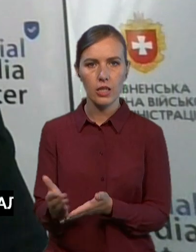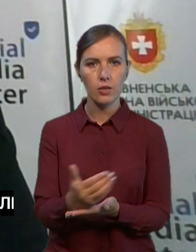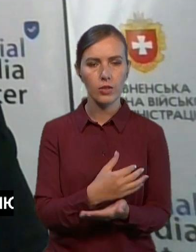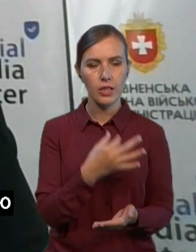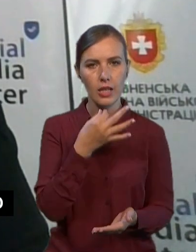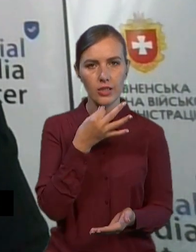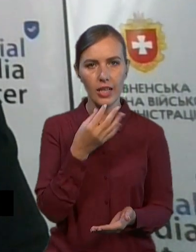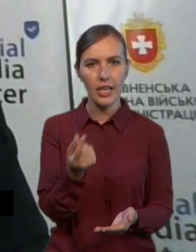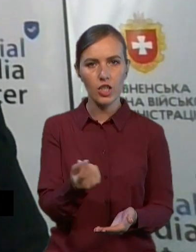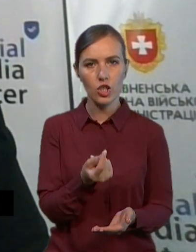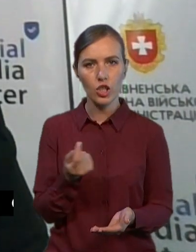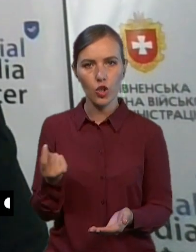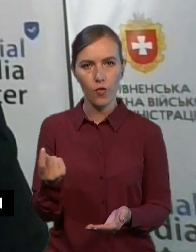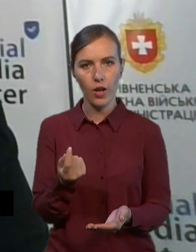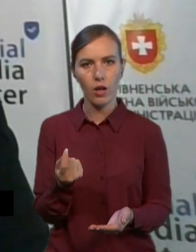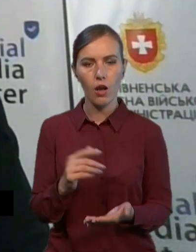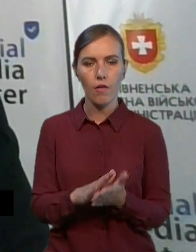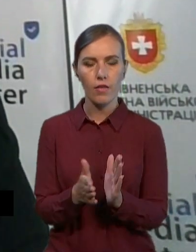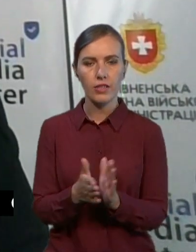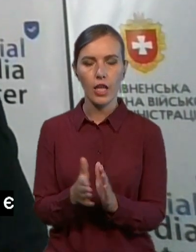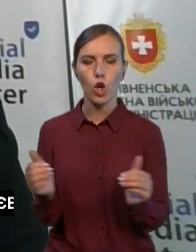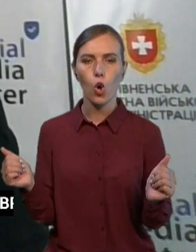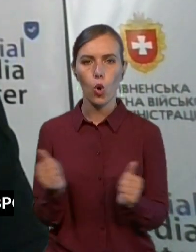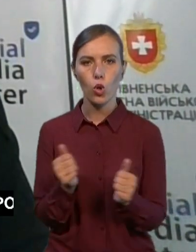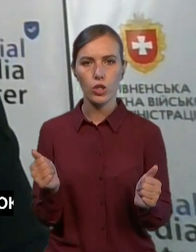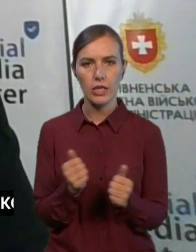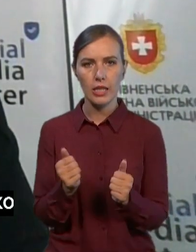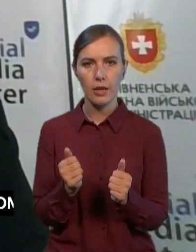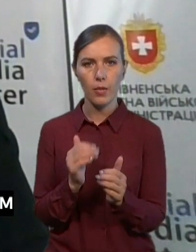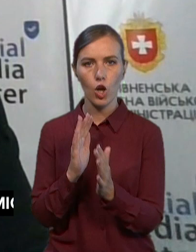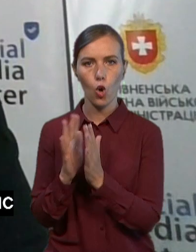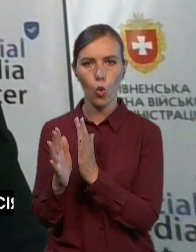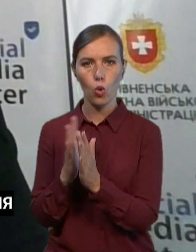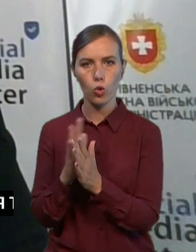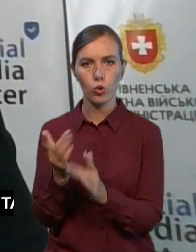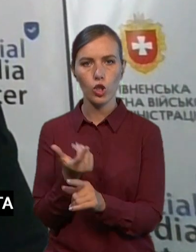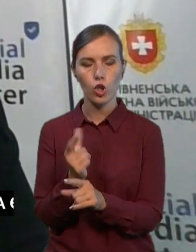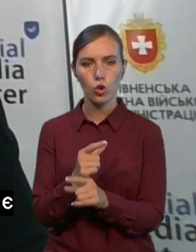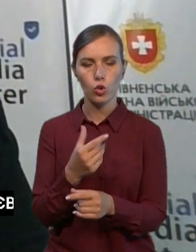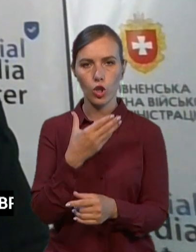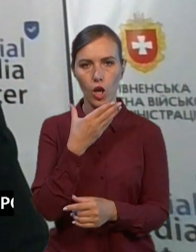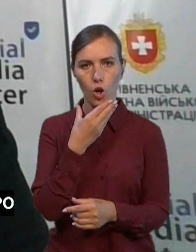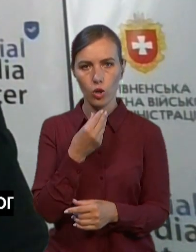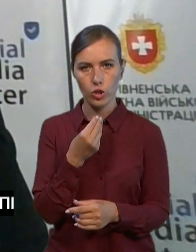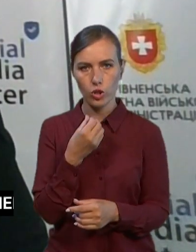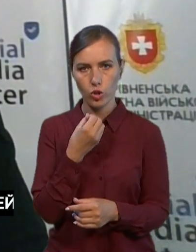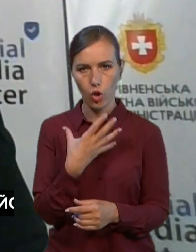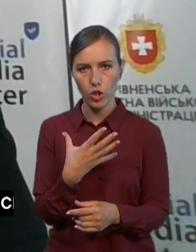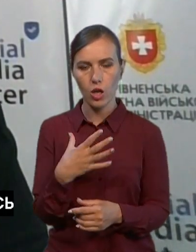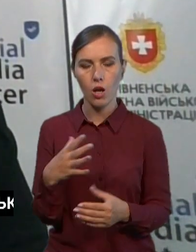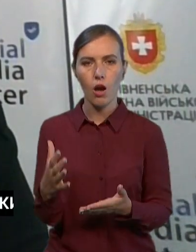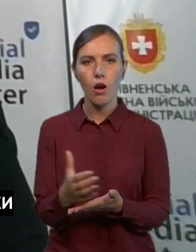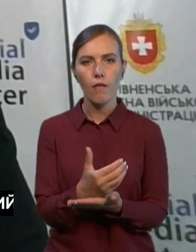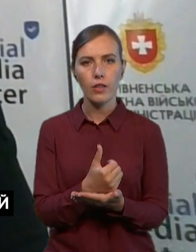Стан озимих культур досить хороший. Вражайність очікуємо не